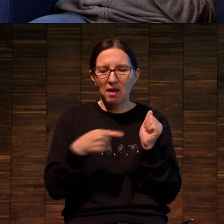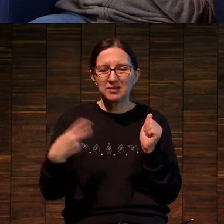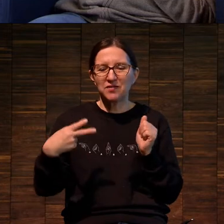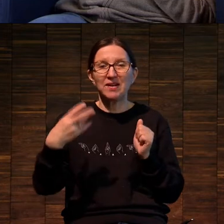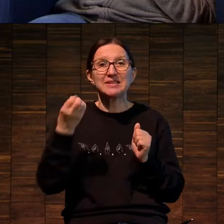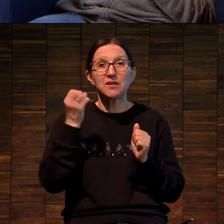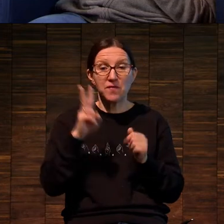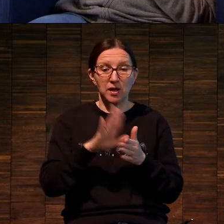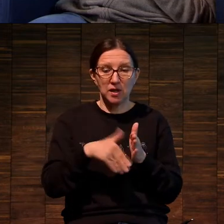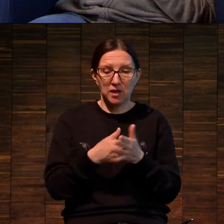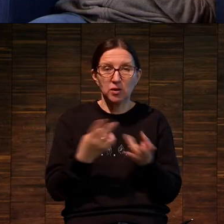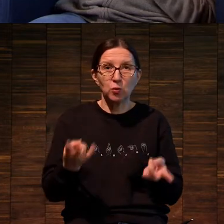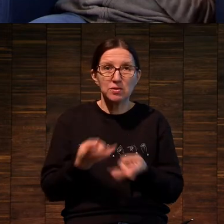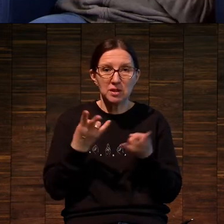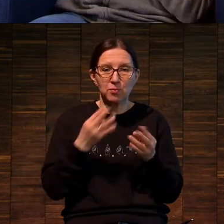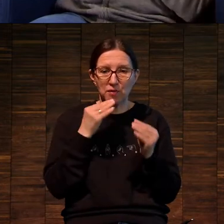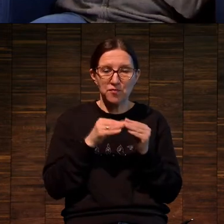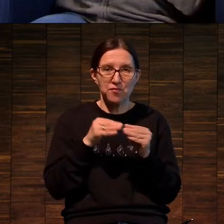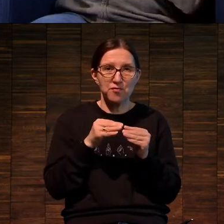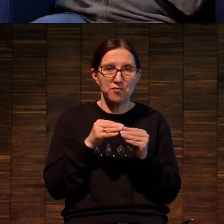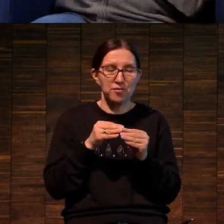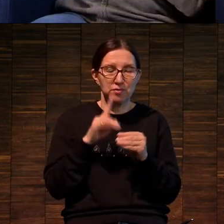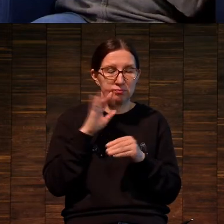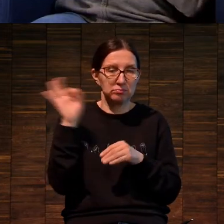20-м веке по сей день ее остается.